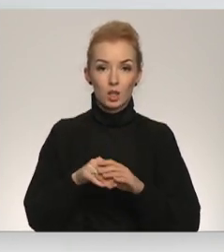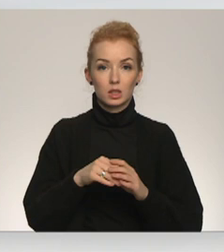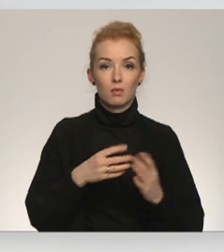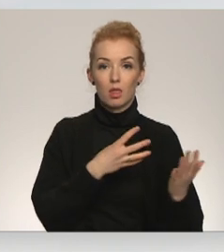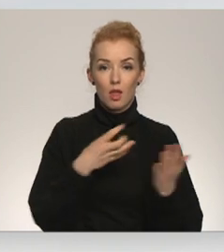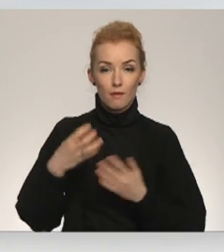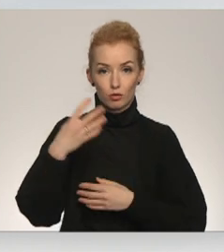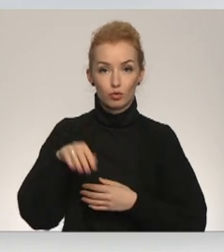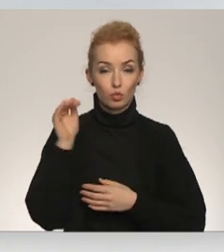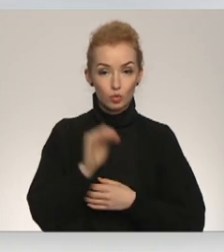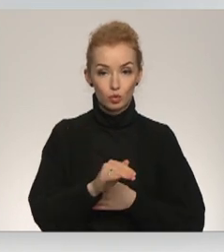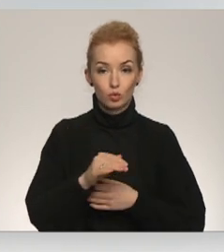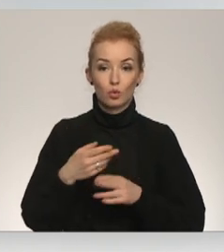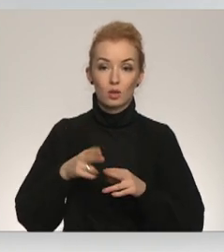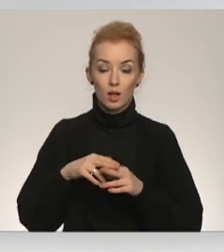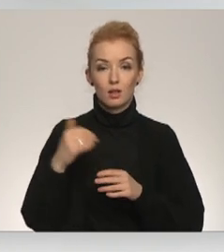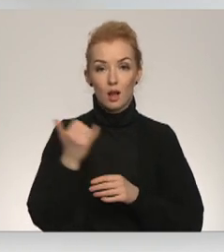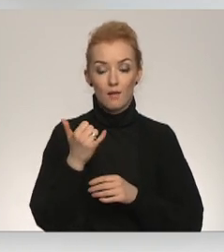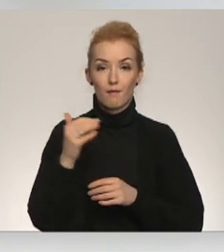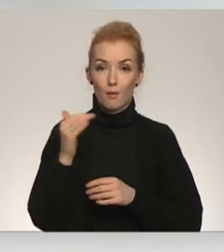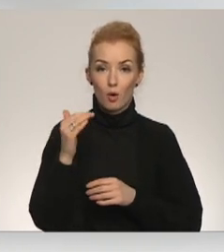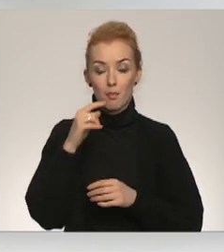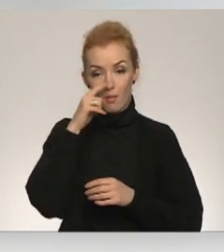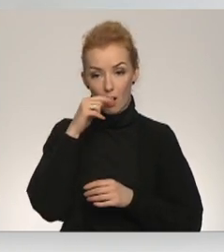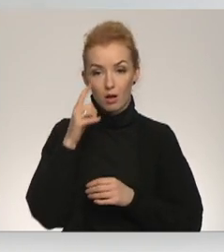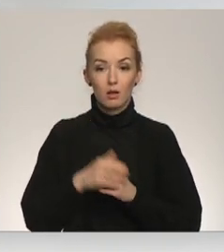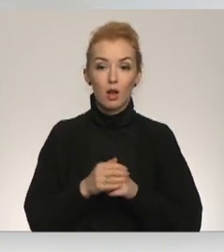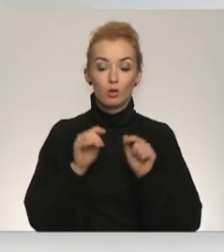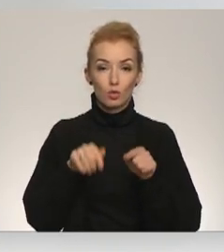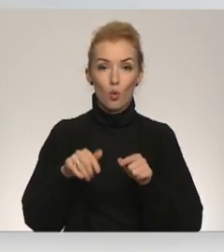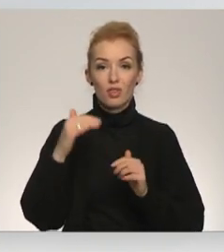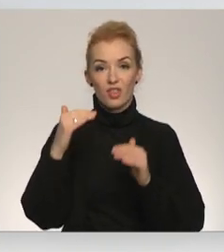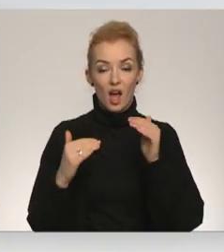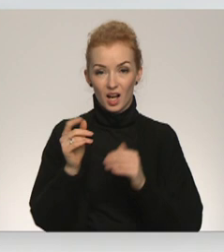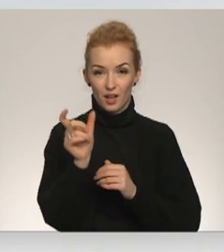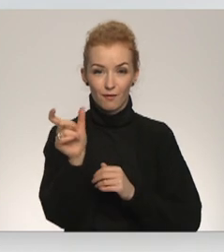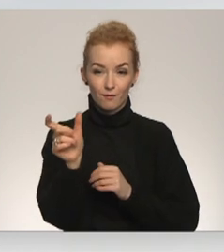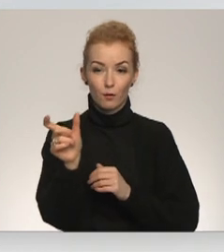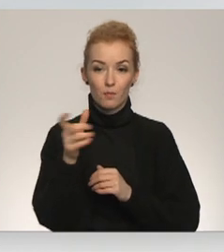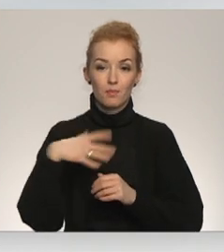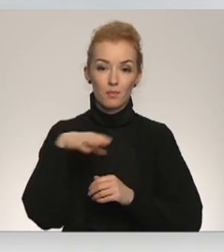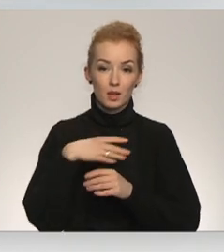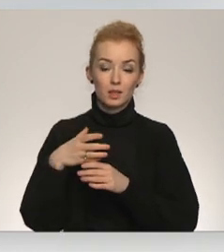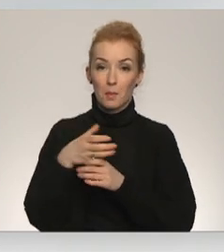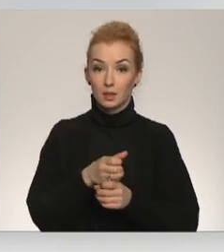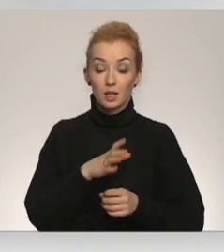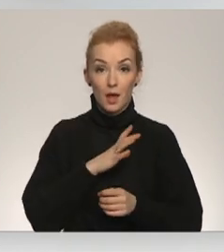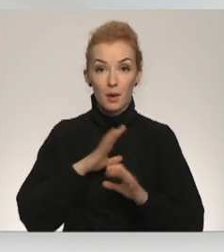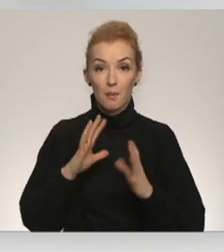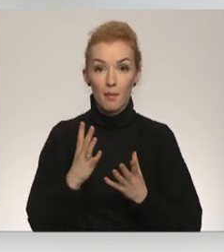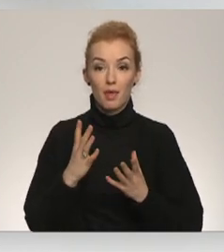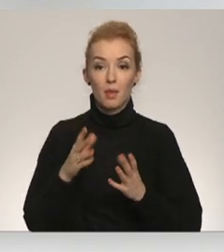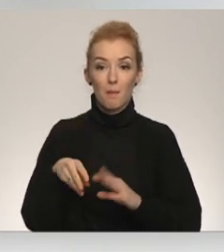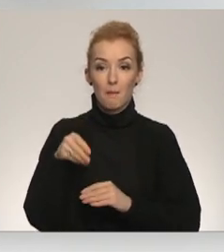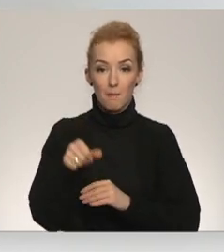attiecīgi janvārī, februārī, martā šo tarifu, ja maksu tarifu mēs samaksināt nevaram, bet maksu